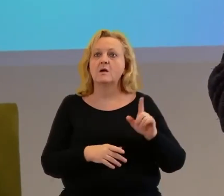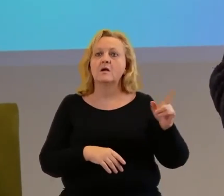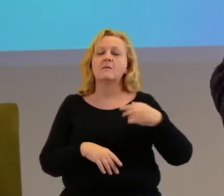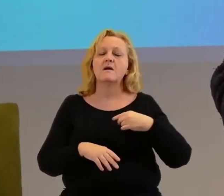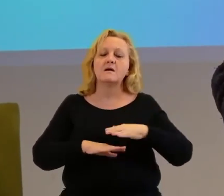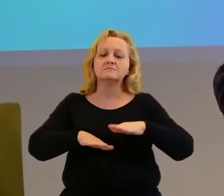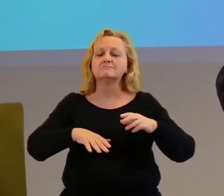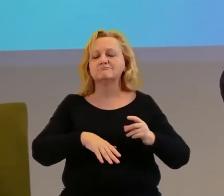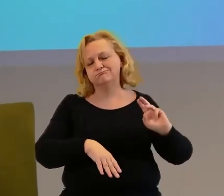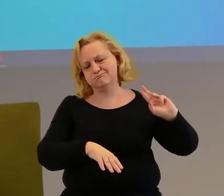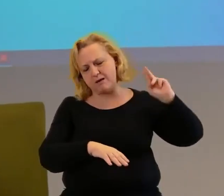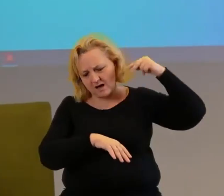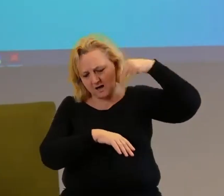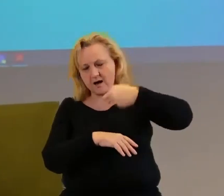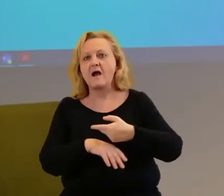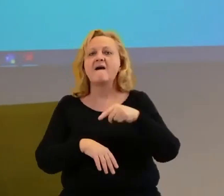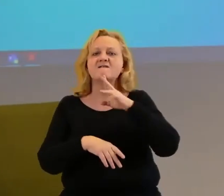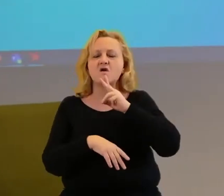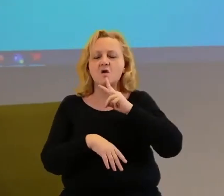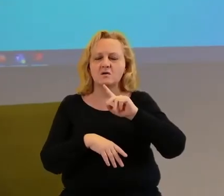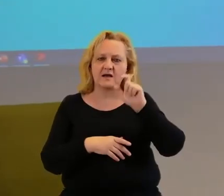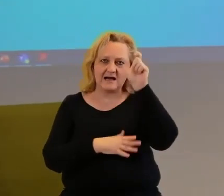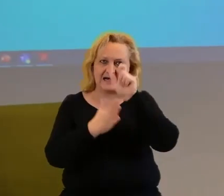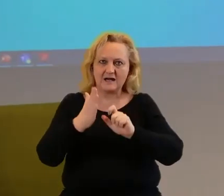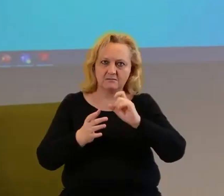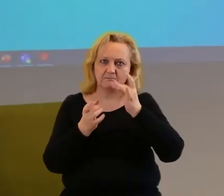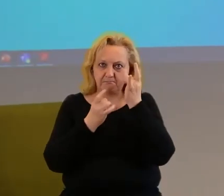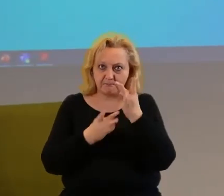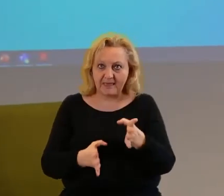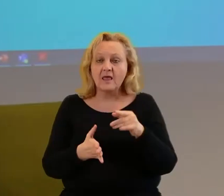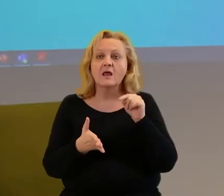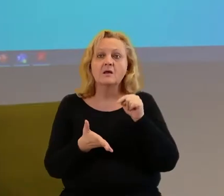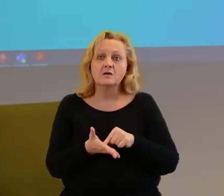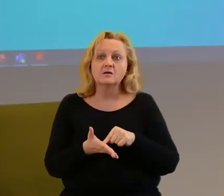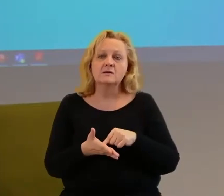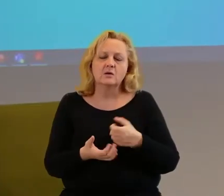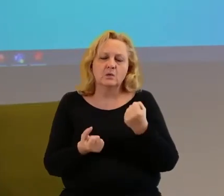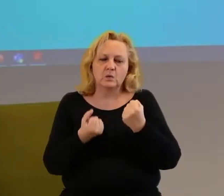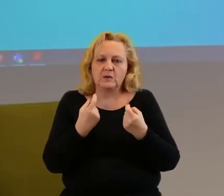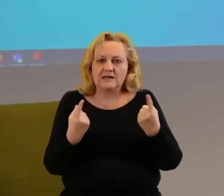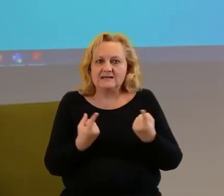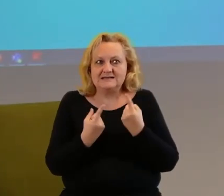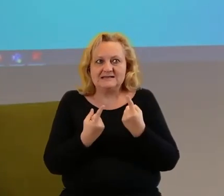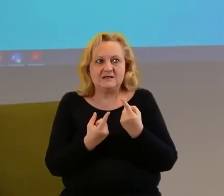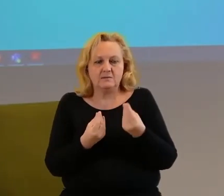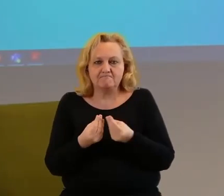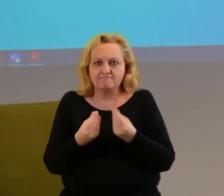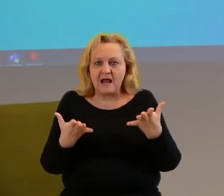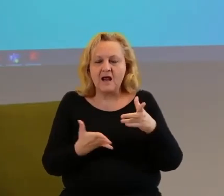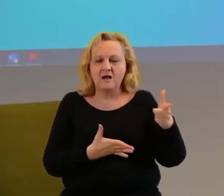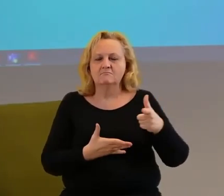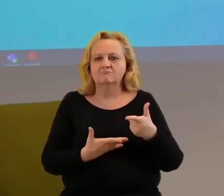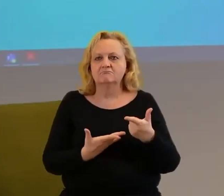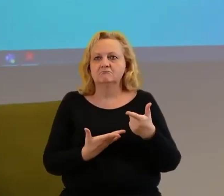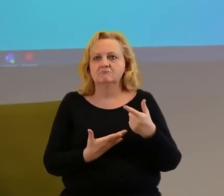złamał kręgosłup. No był w bardzo trudnej sytuacji materialnej. On mieszkał sam z